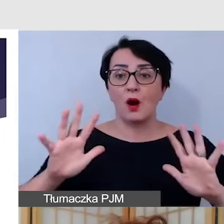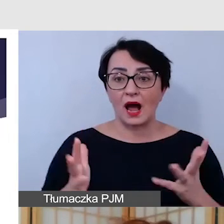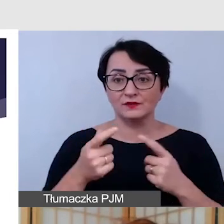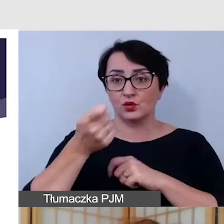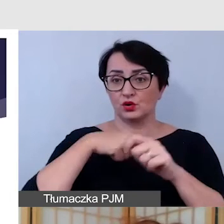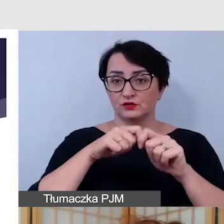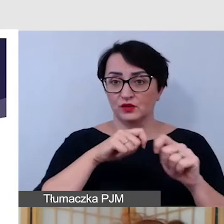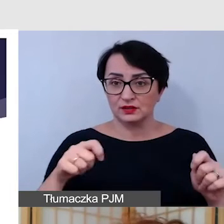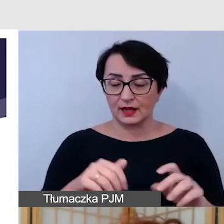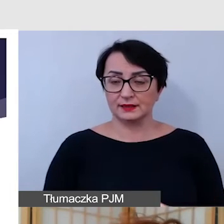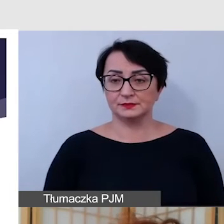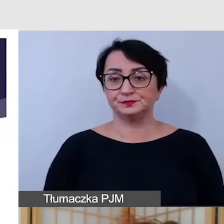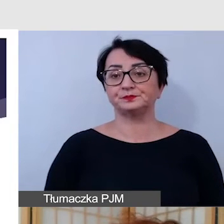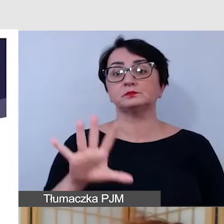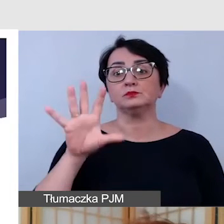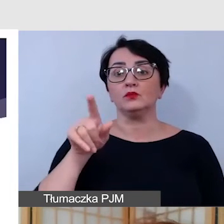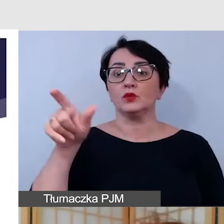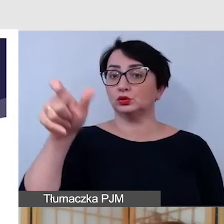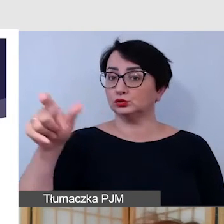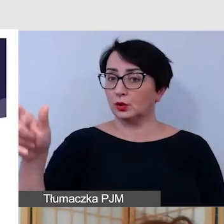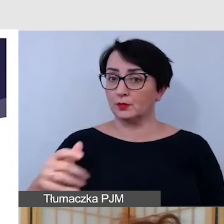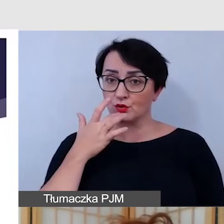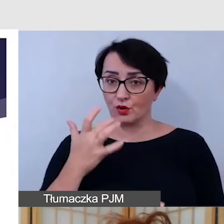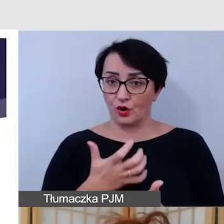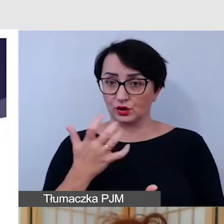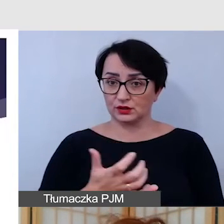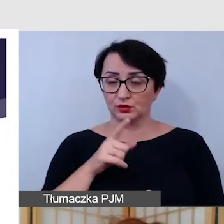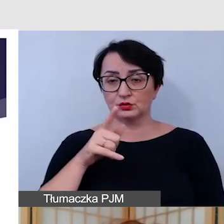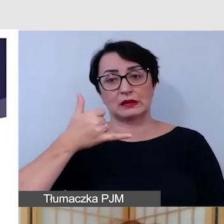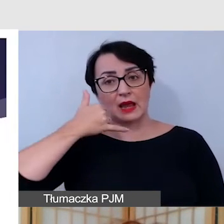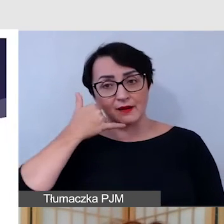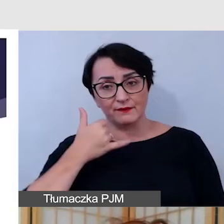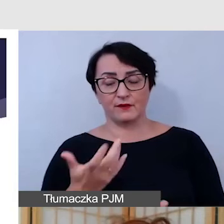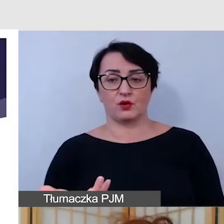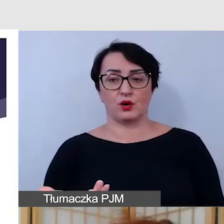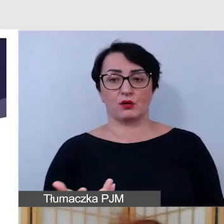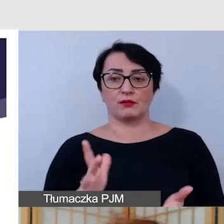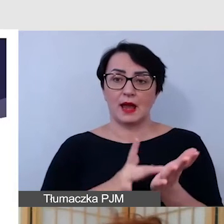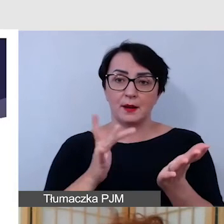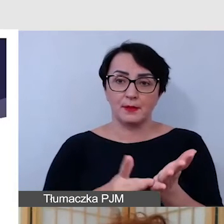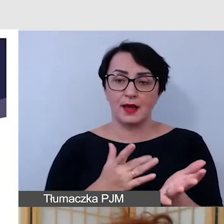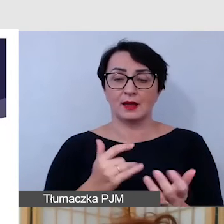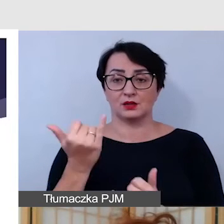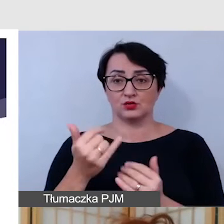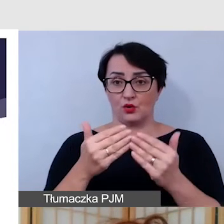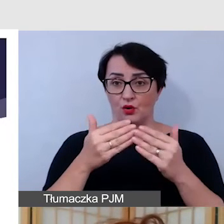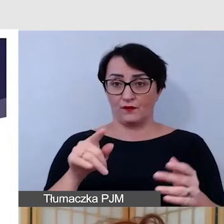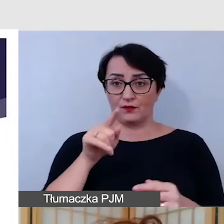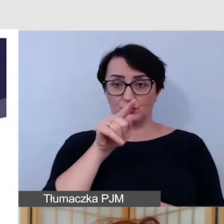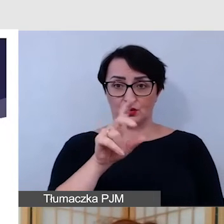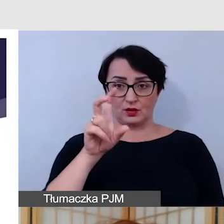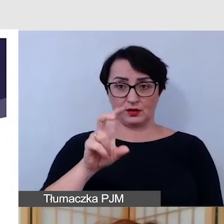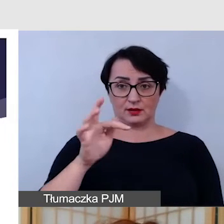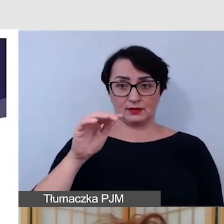rozwiązanie, ponieważ osoby, które korzystają z telefonów, z tabletów, jeżeli otwierają sobie tego typu